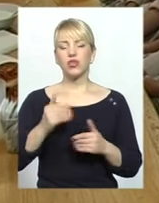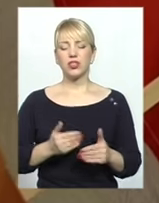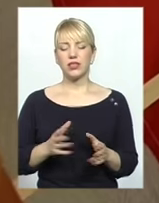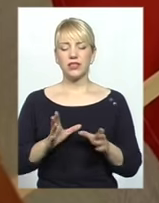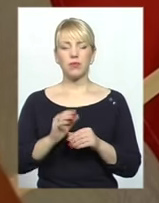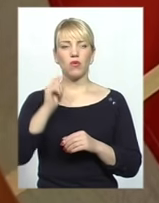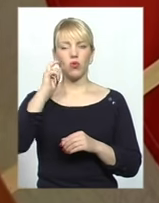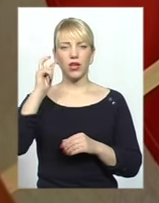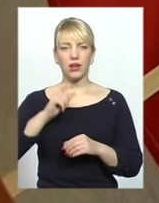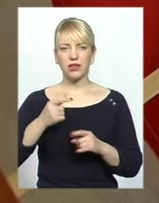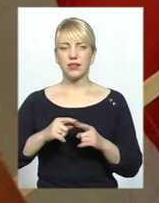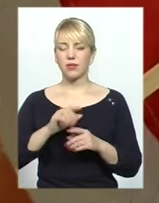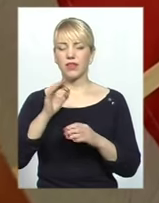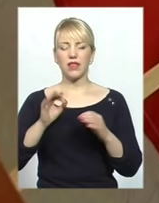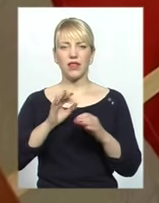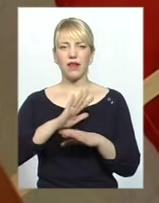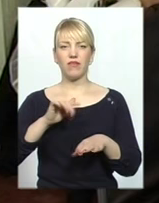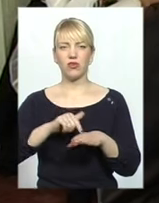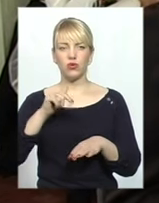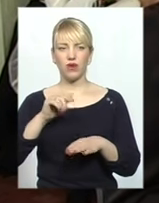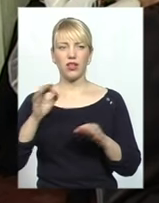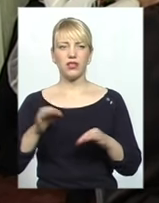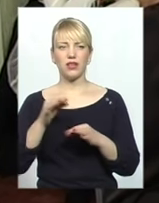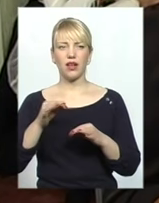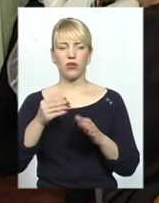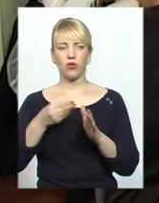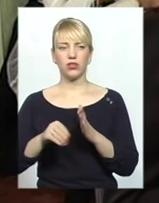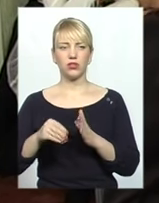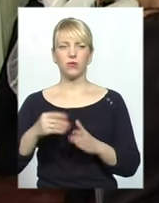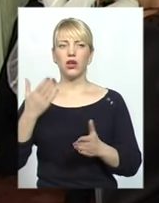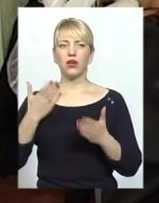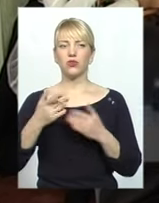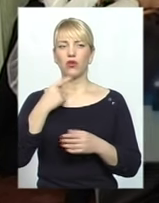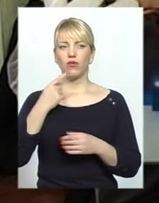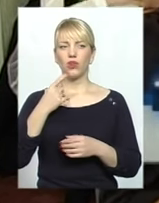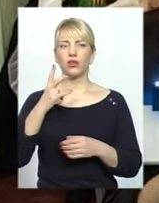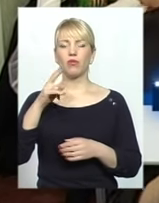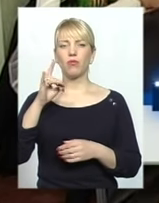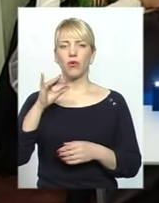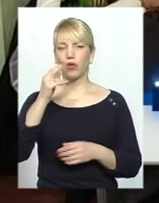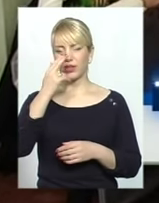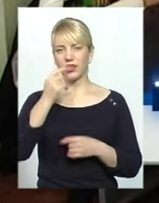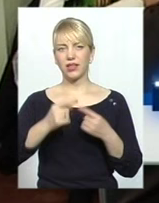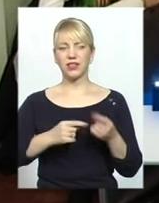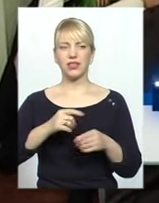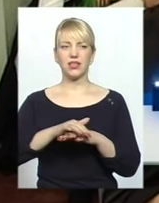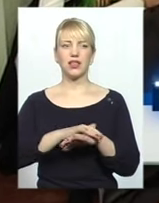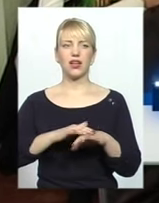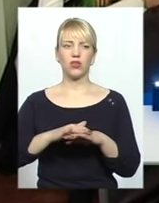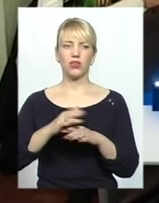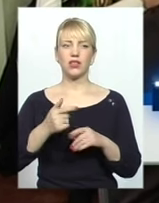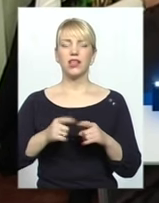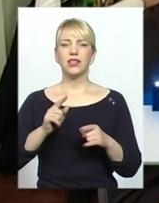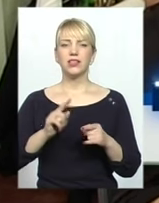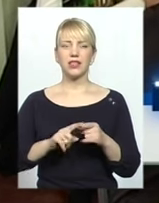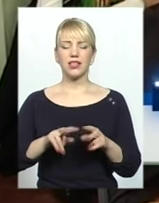не відчувають жодного світоглядного дискомфорту. Якщо говорити про традиції народині, ці слов'янські, такі ці